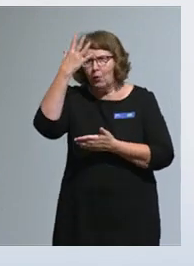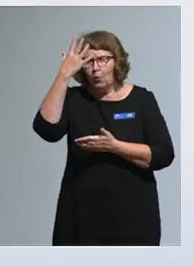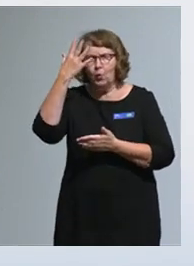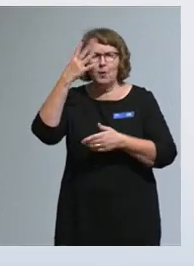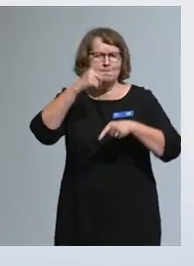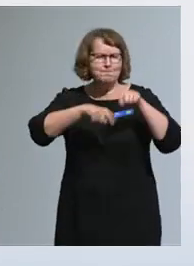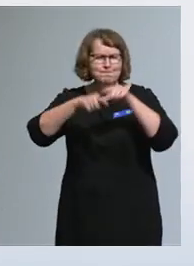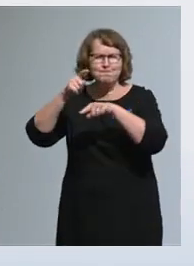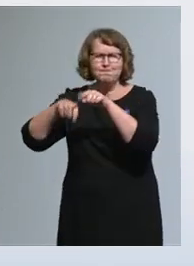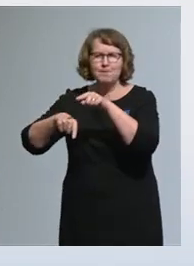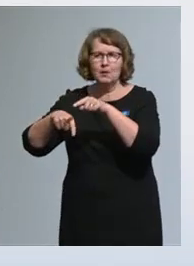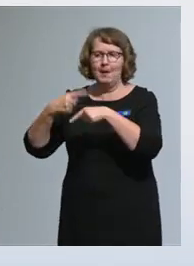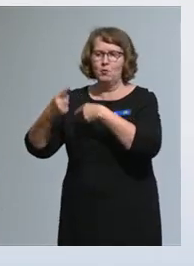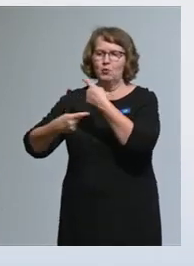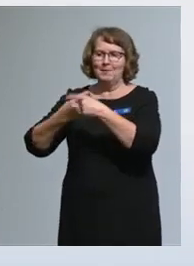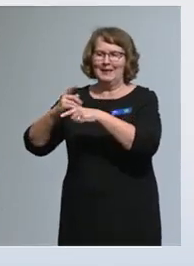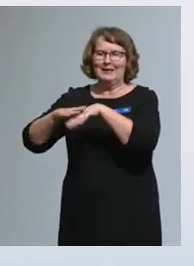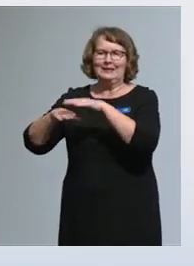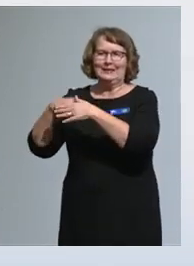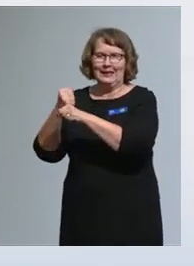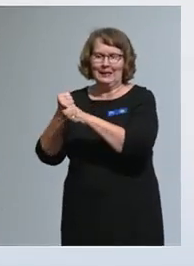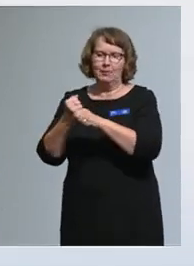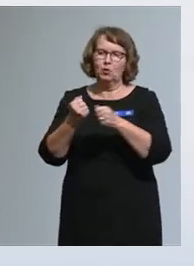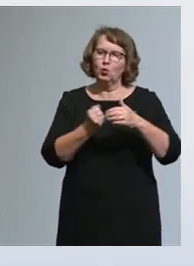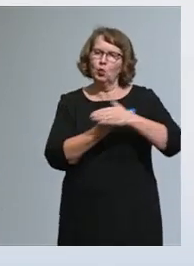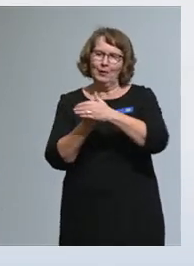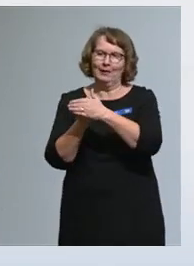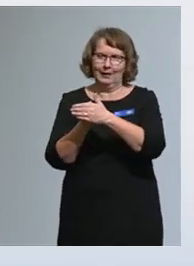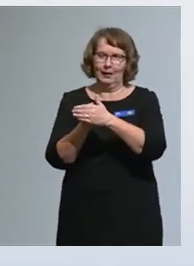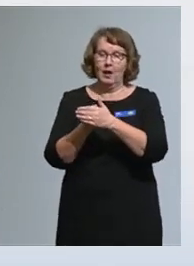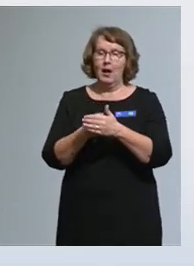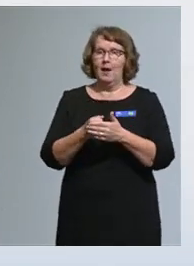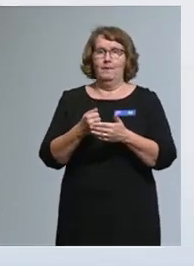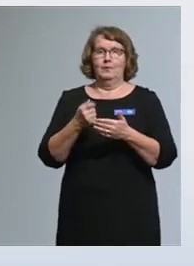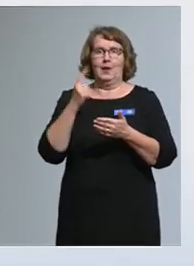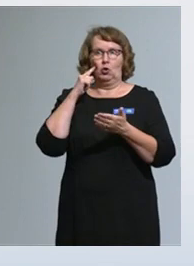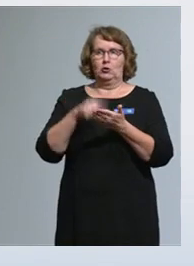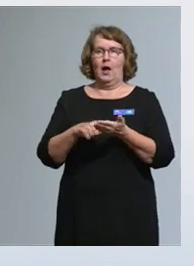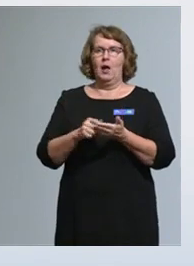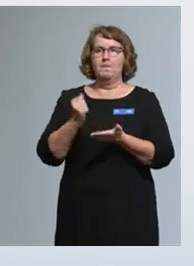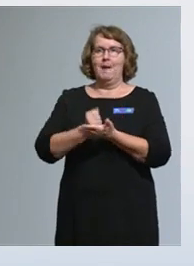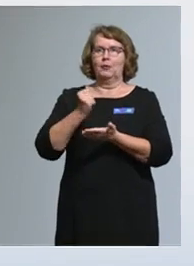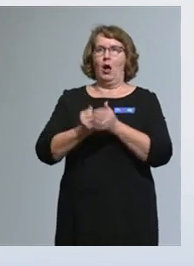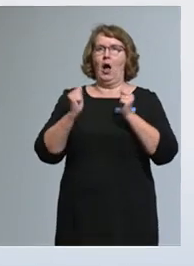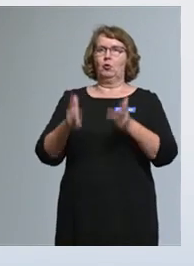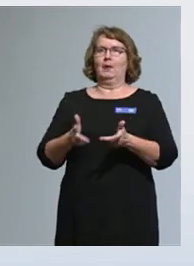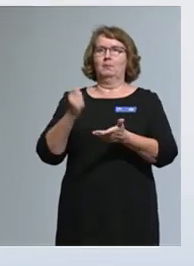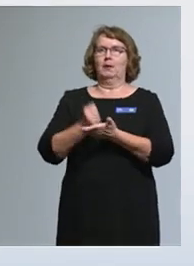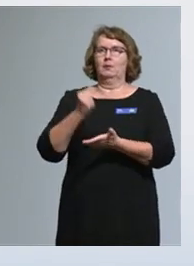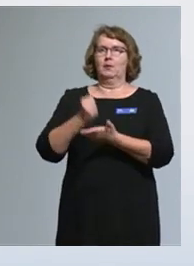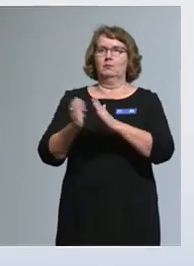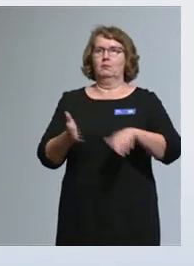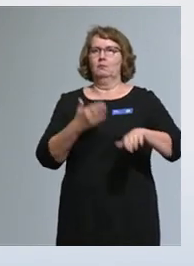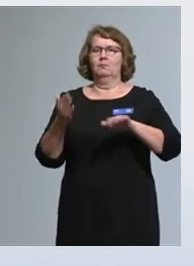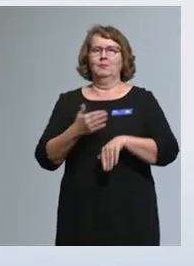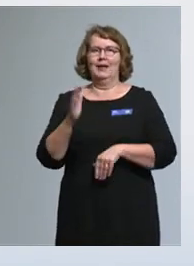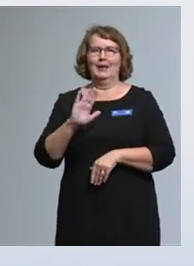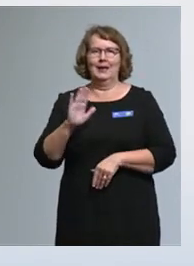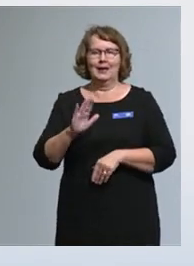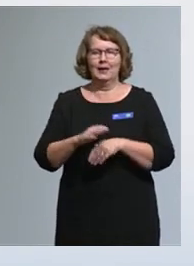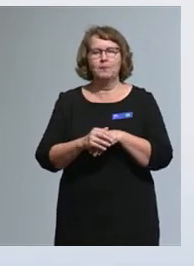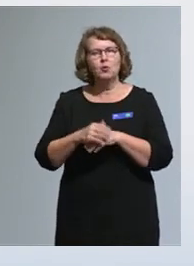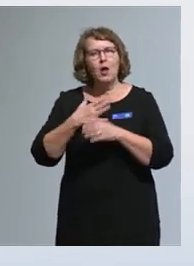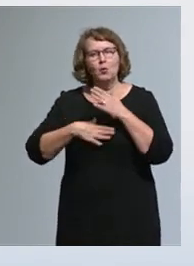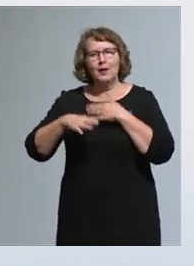vaiheiden tukena. Tarkoituksena ei ole luoda automaattista päätöksentekojärjestelmää, mutta me haluamme, että ihmisten tekemä